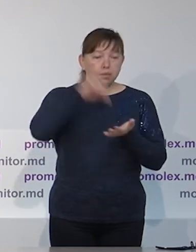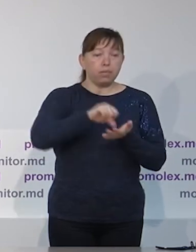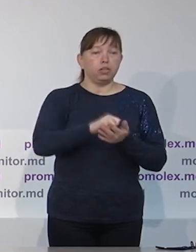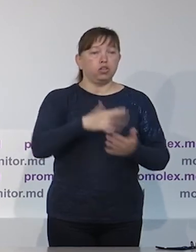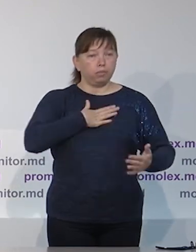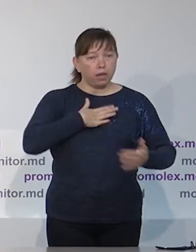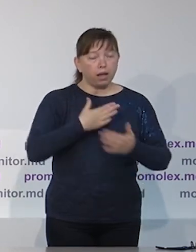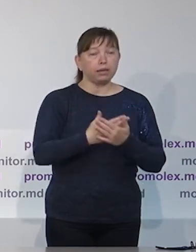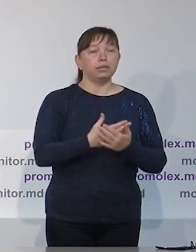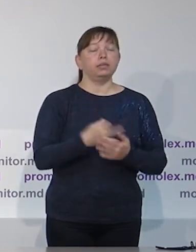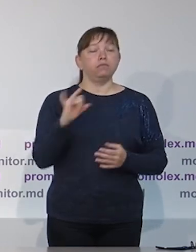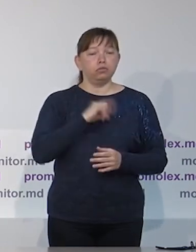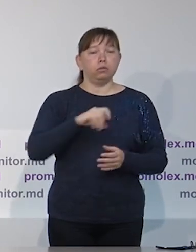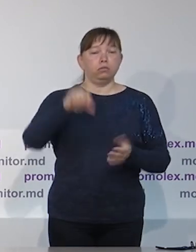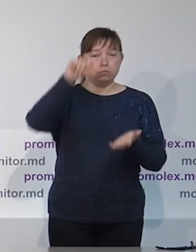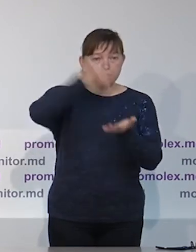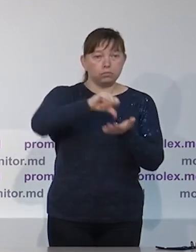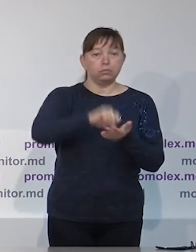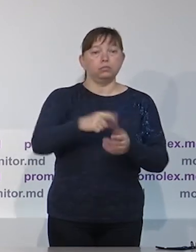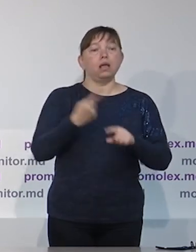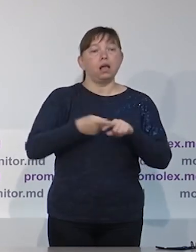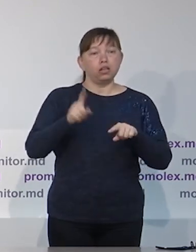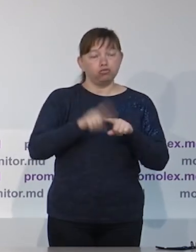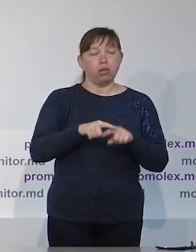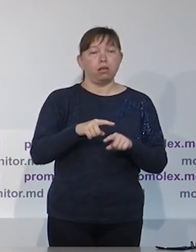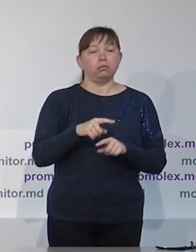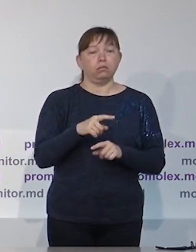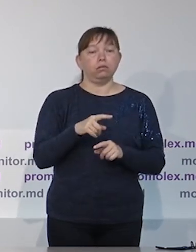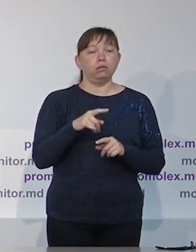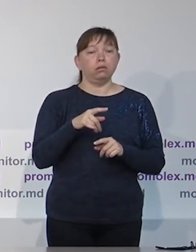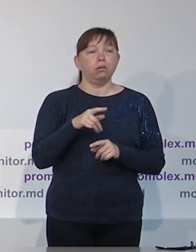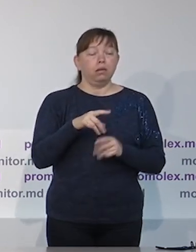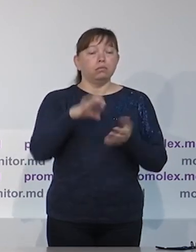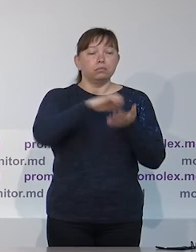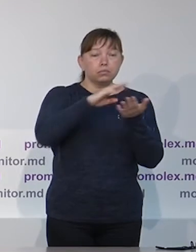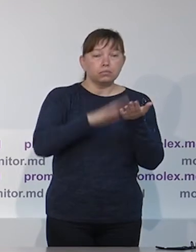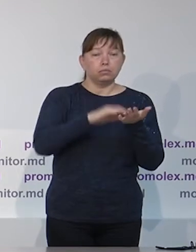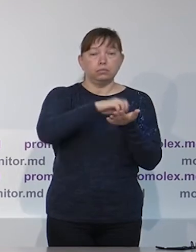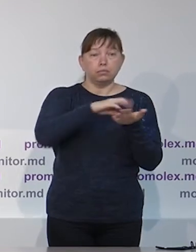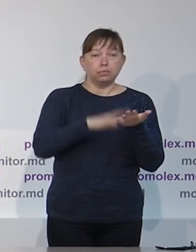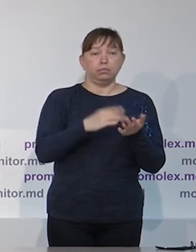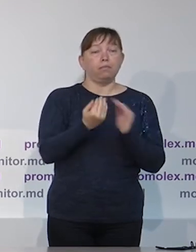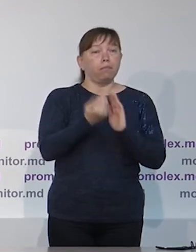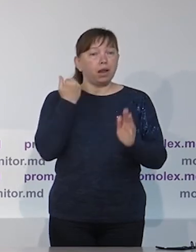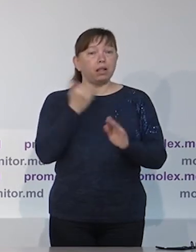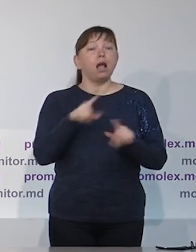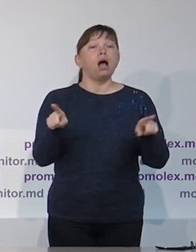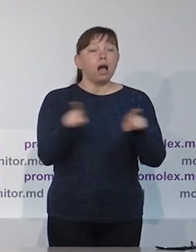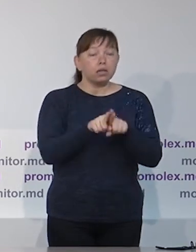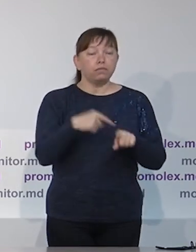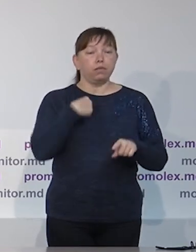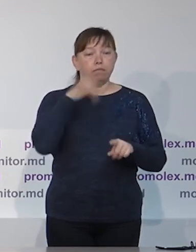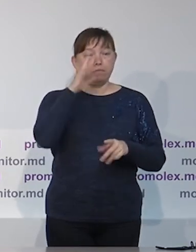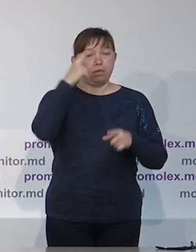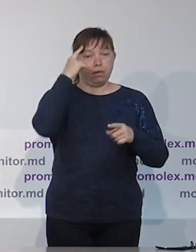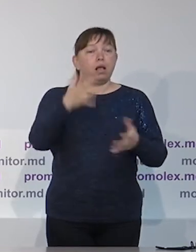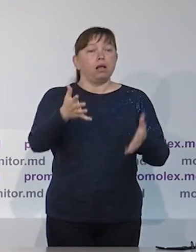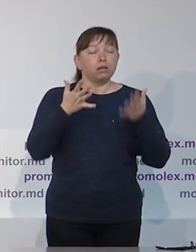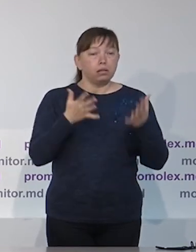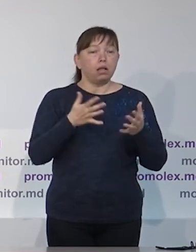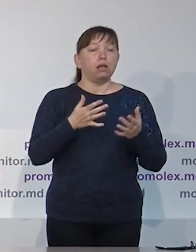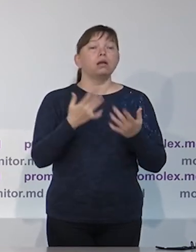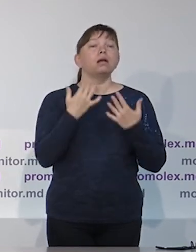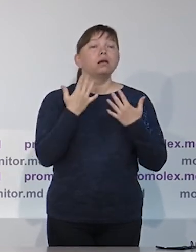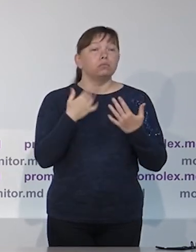обе категории граждан, как те, кто проживает в стране, в Приднестровском регионе, и в диаспоре активно